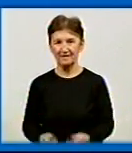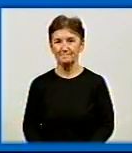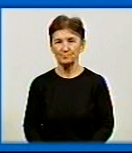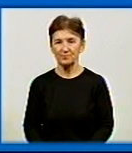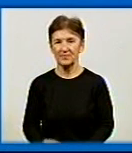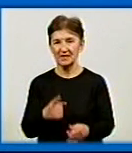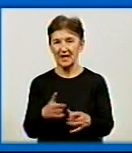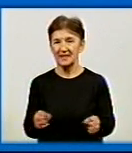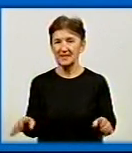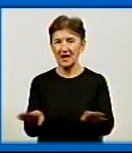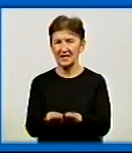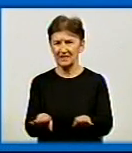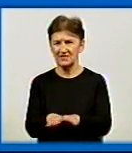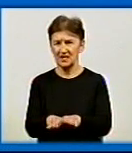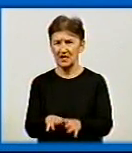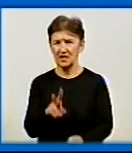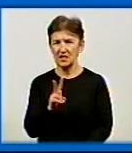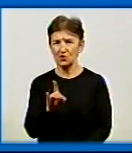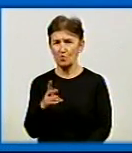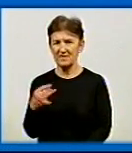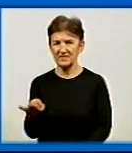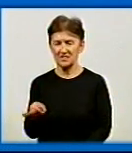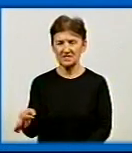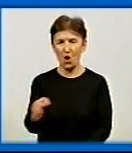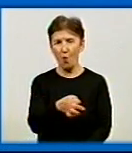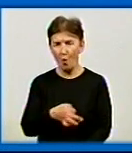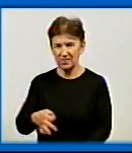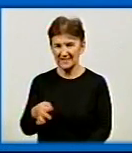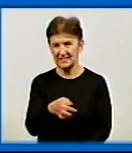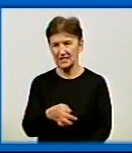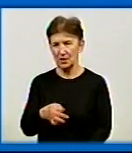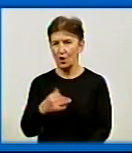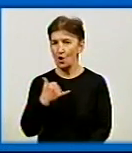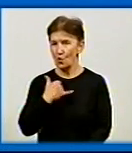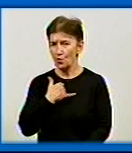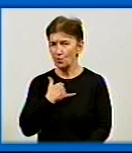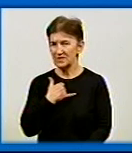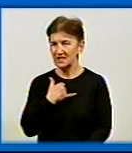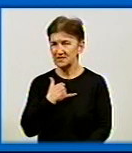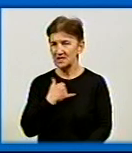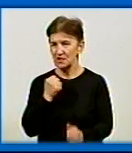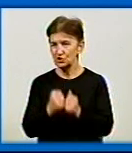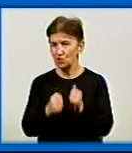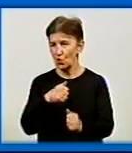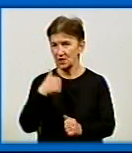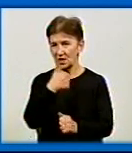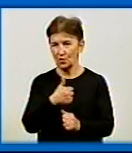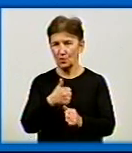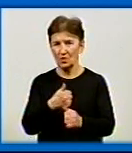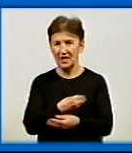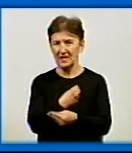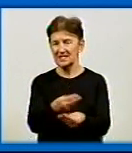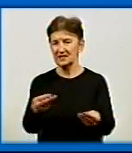Кропивницького, на рівні області у нас щороку надають спортсменам